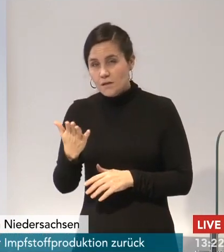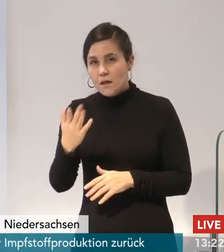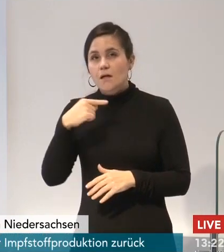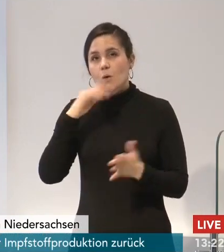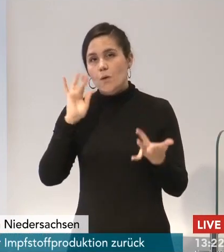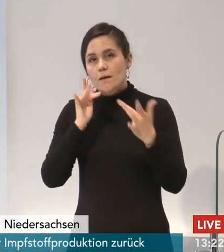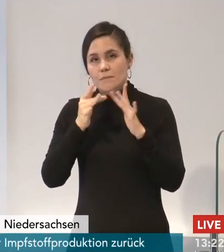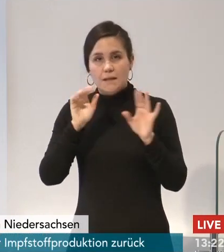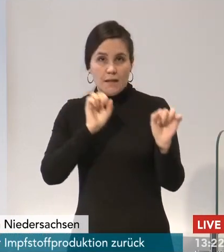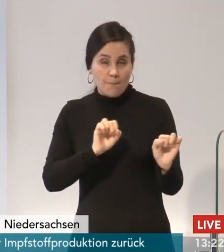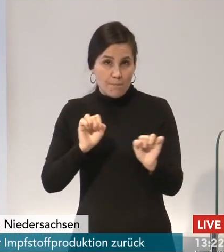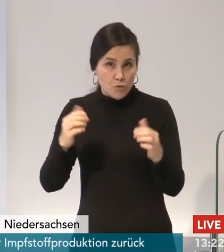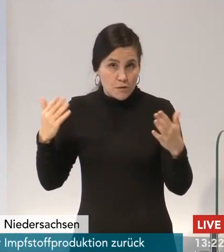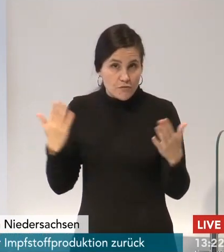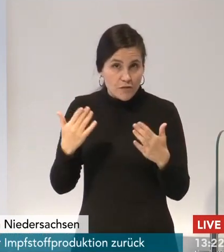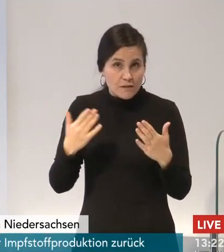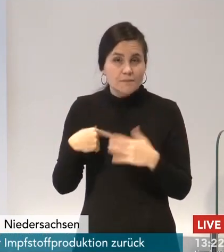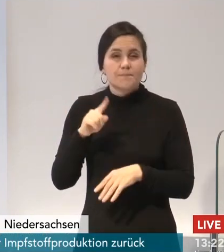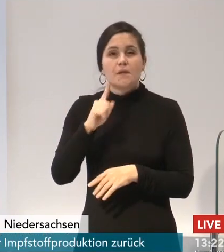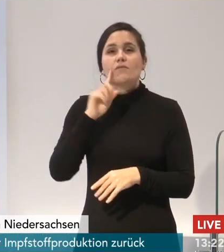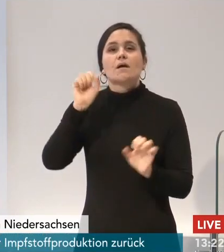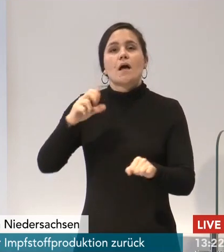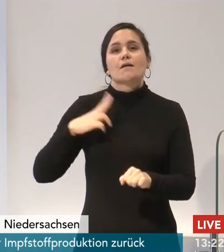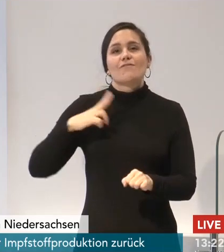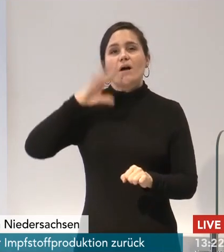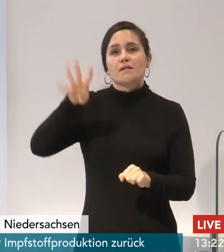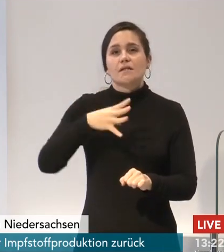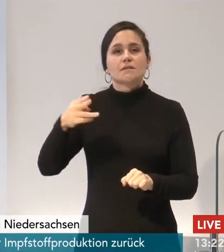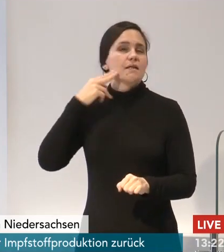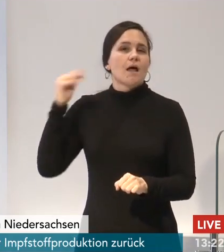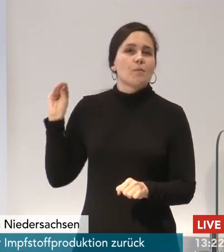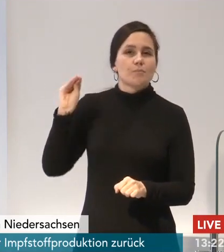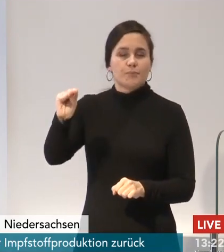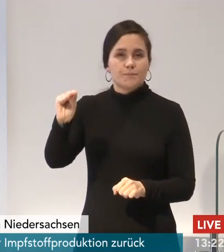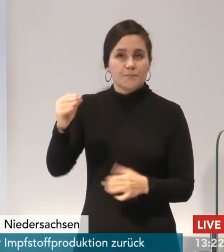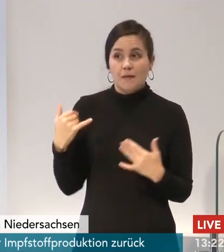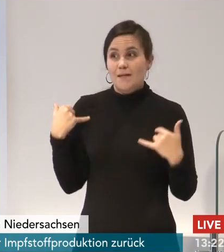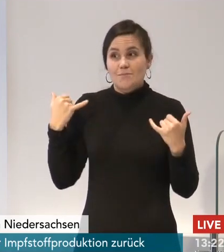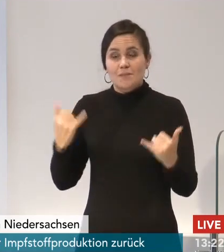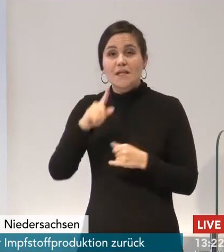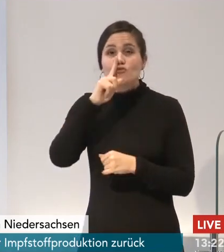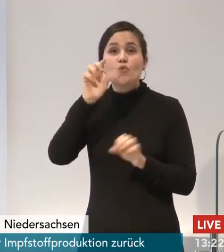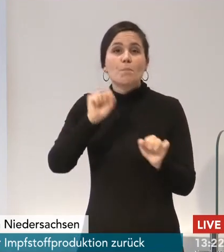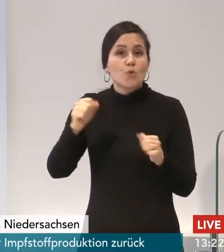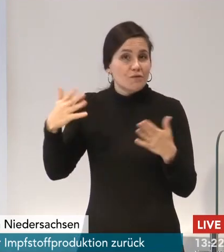sich auf eine Warteliste setzen zu lassen, was bisher eben nur an der Hotline möglich ist. Und das Problem des